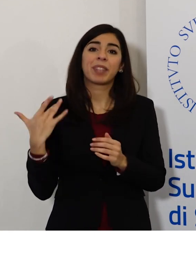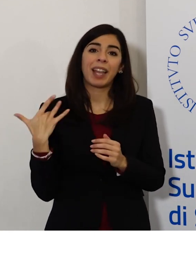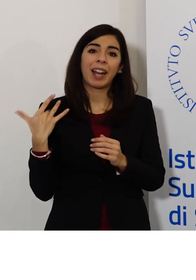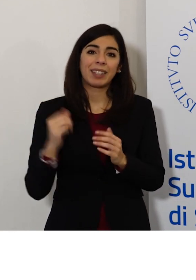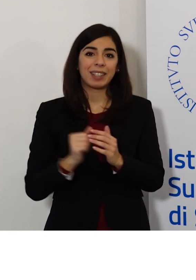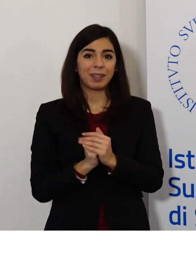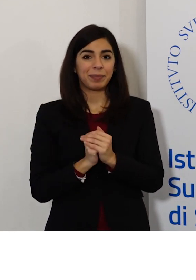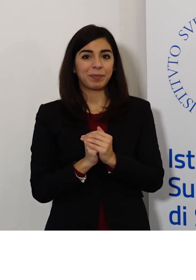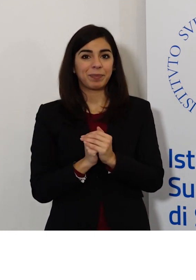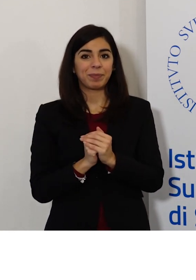Grazie. Grazie. Grazie.